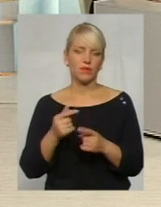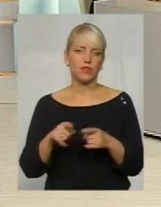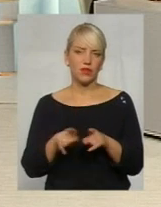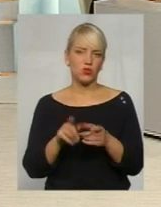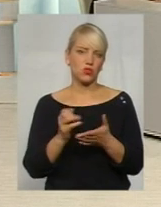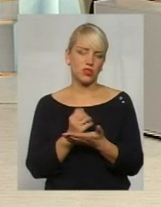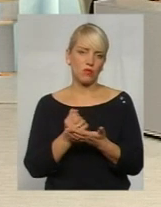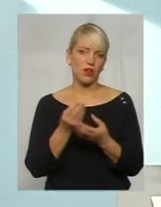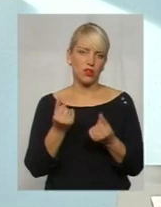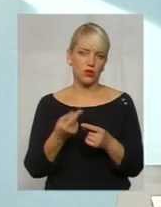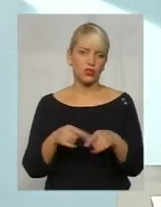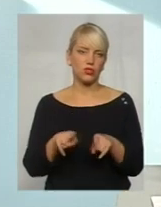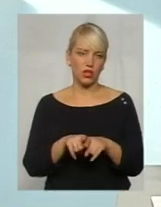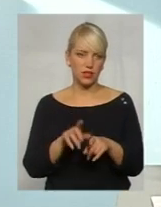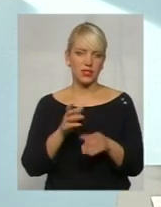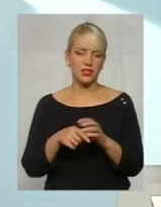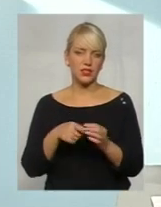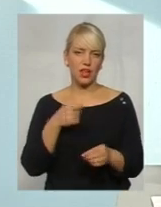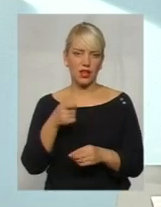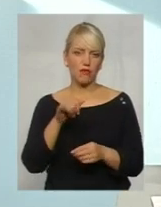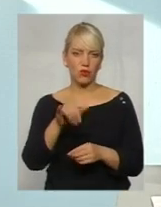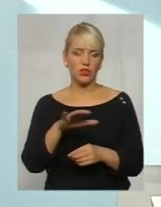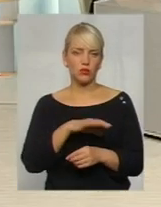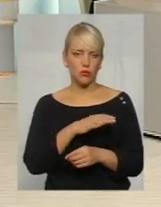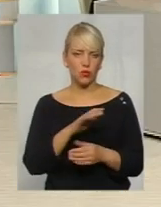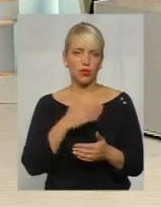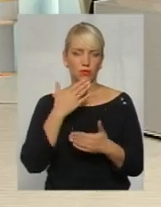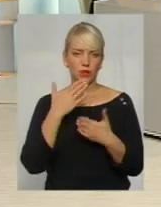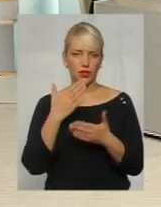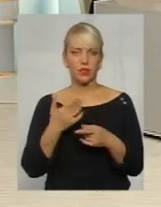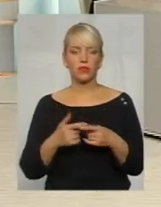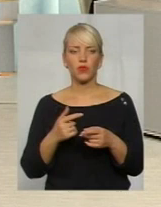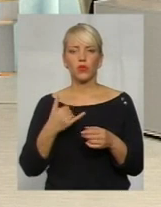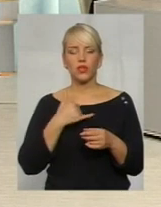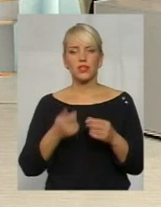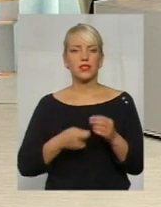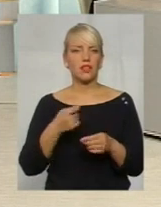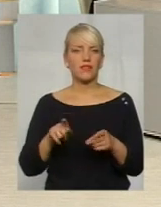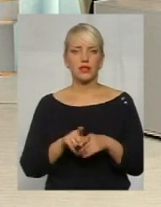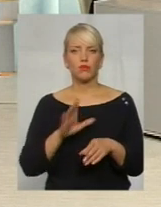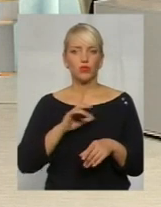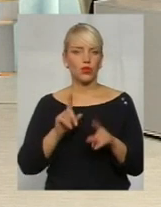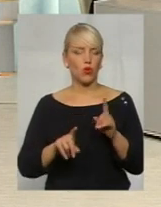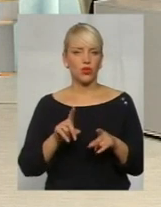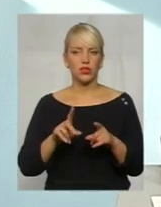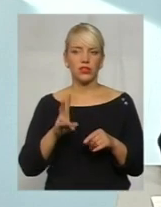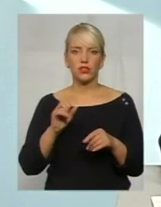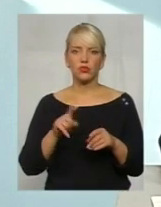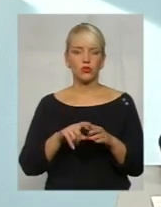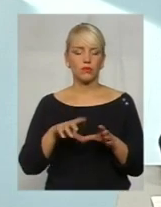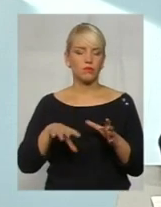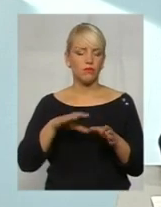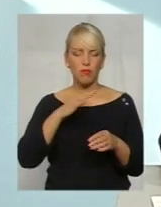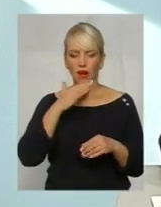заробляли гроші. Скажіть, такі заяви були у вас? У нас таких заяв були, можливо, одиниці. Так, щоб повально це було, я не пам